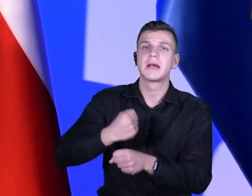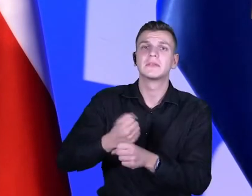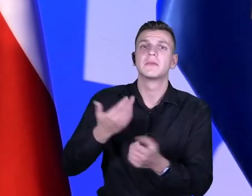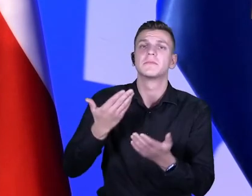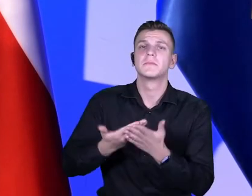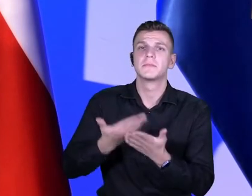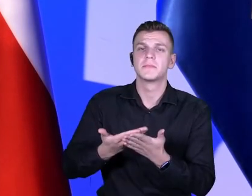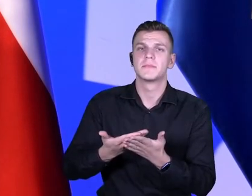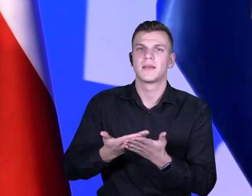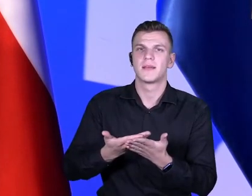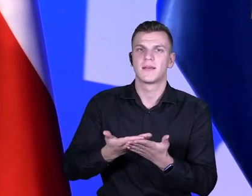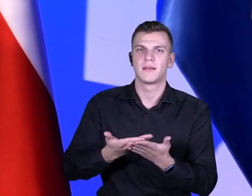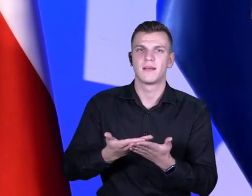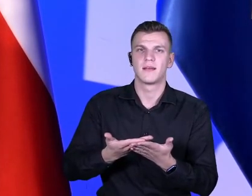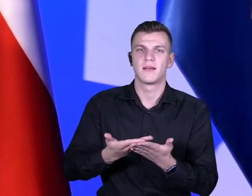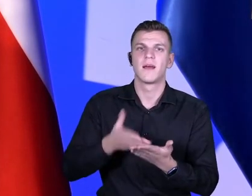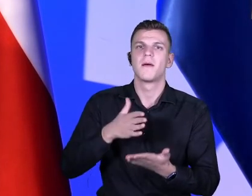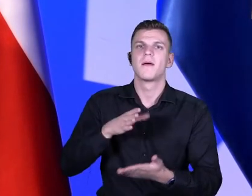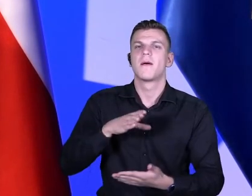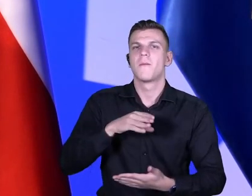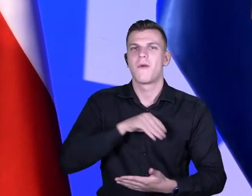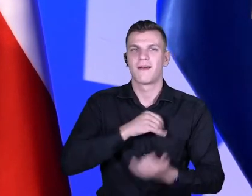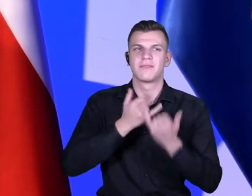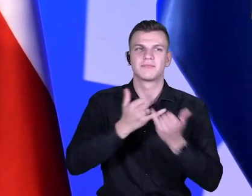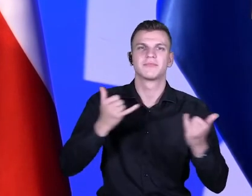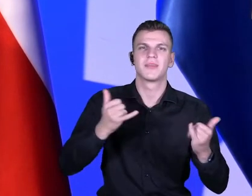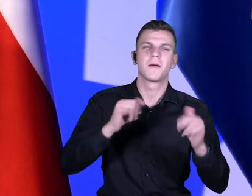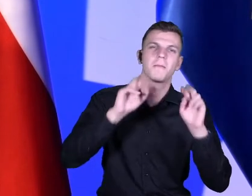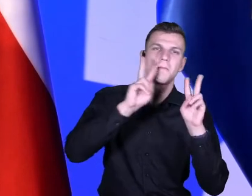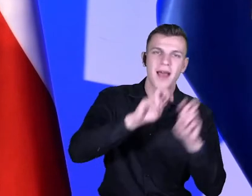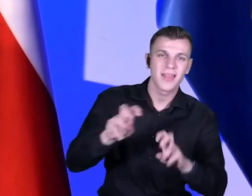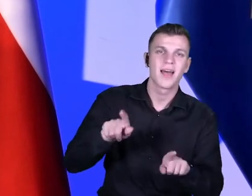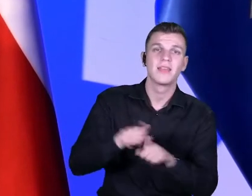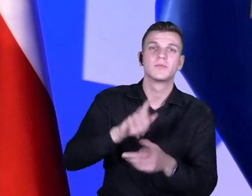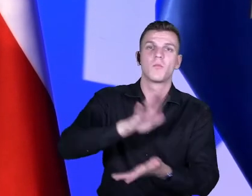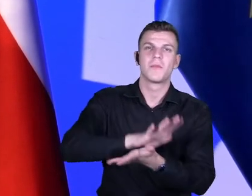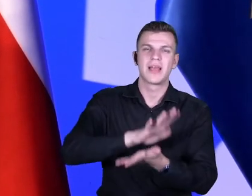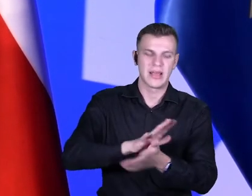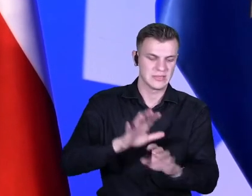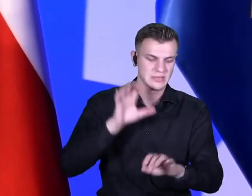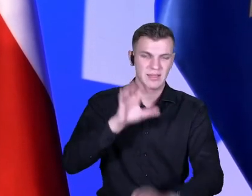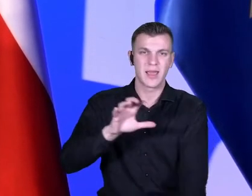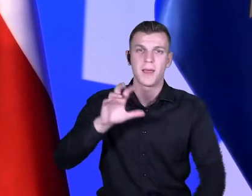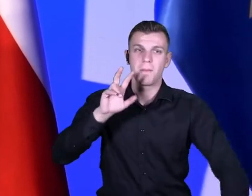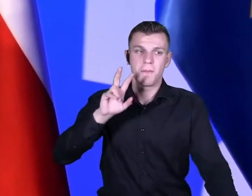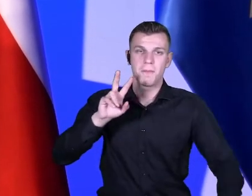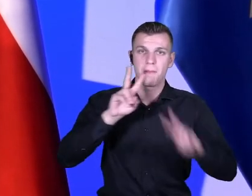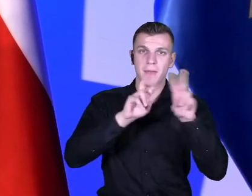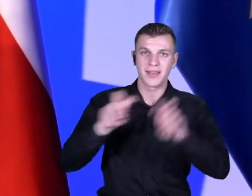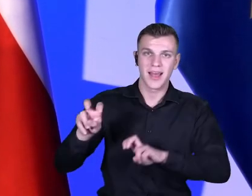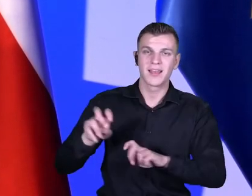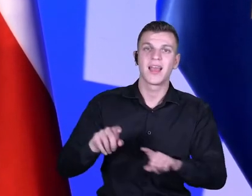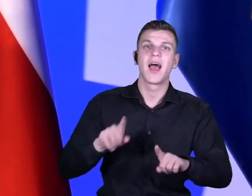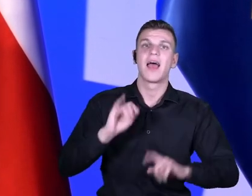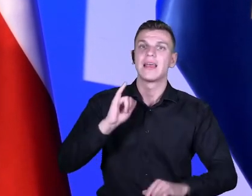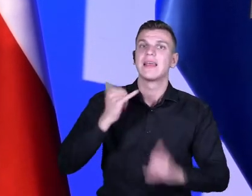wykorzystać badania i literaturę badawczą i zastosować rozwiązania w różnych